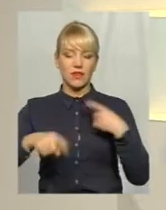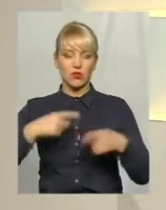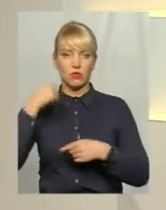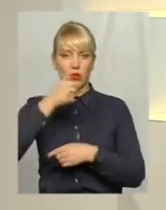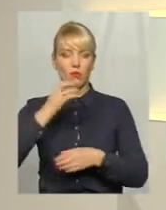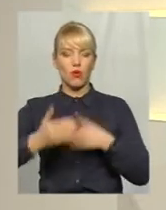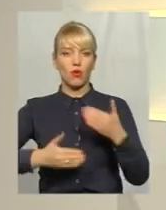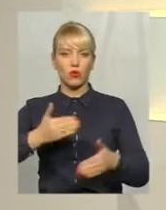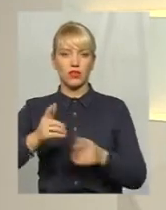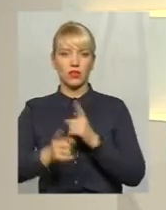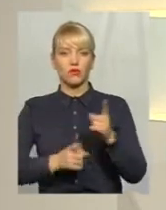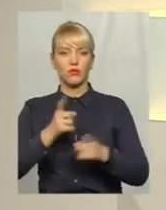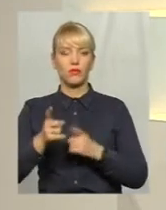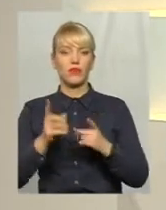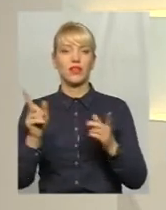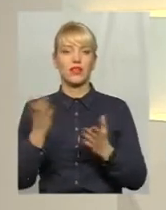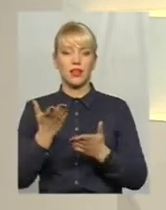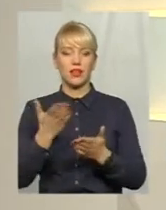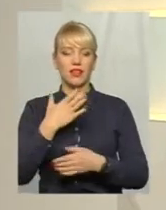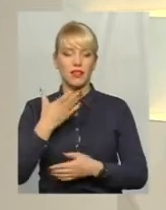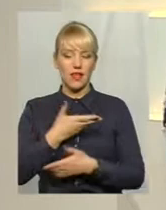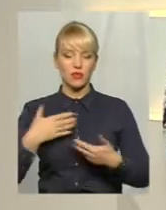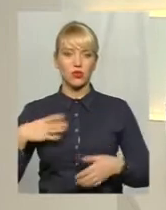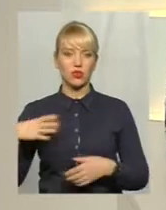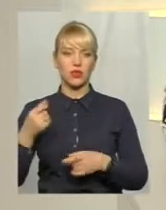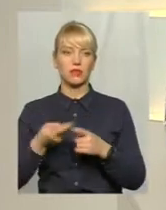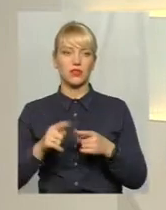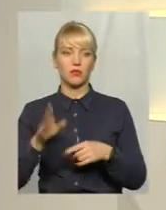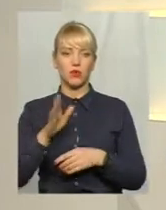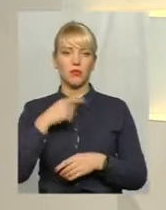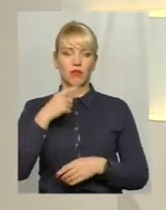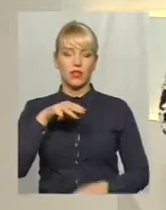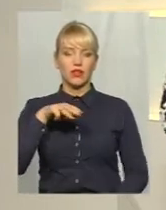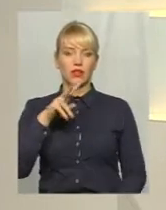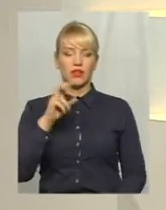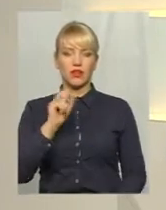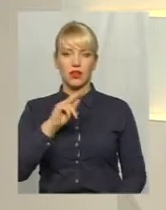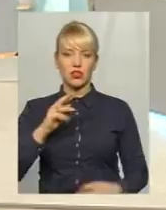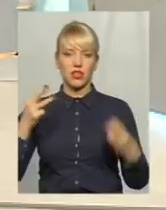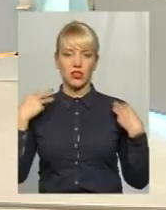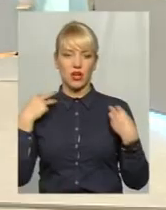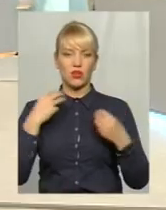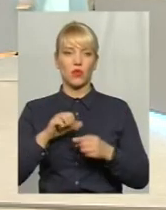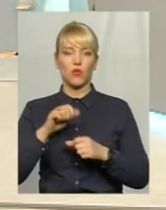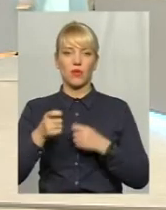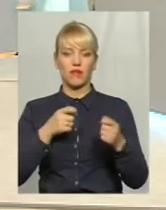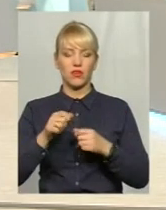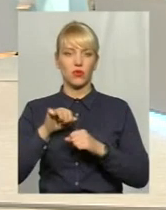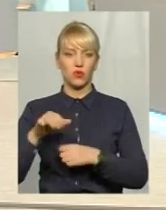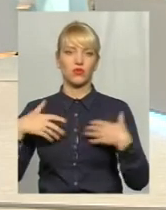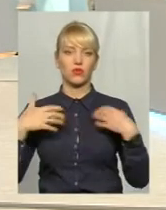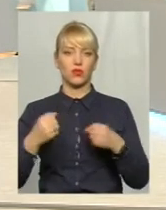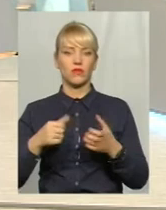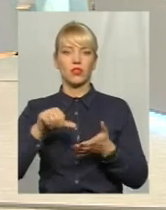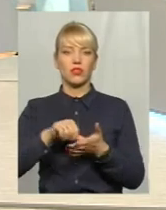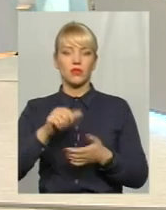реформування, які нас очікують. А говорити про це ми будемо з Борисом Ткачом, начальником управління охорони здоров'я Хмельницької міської ради, членом